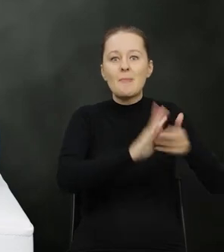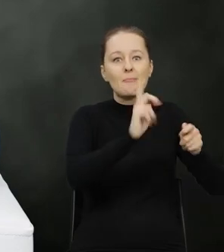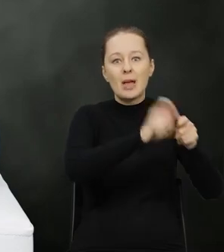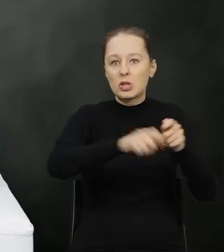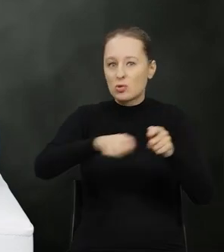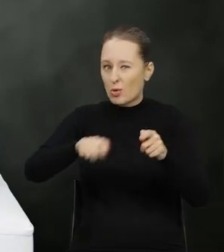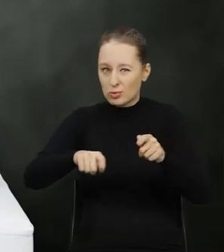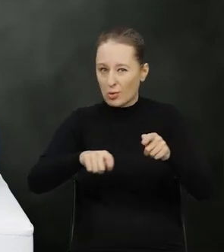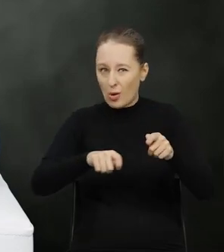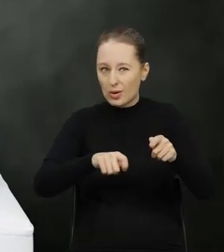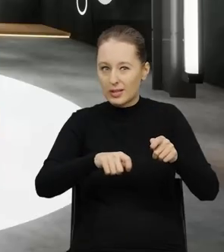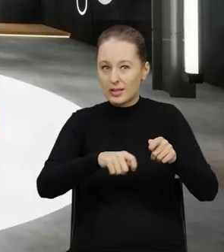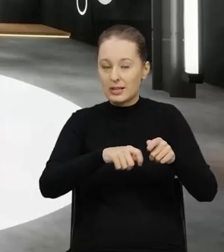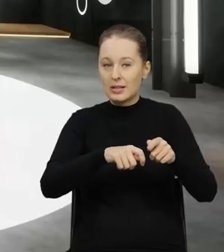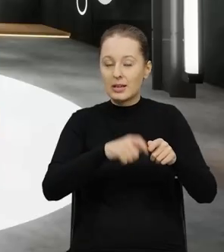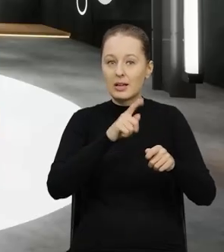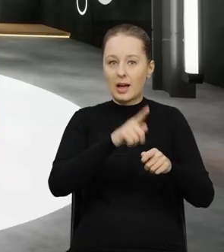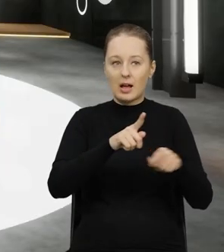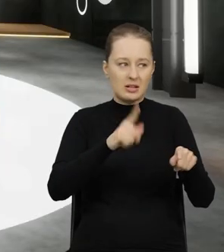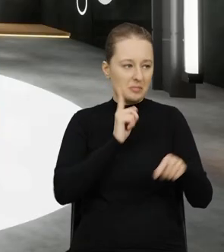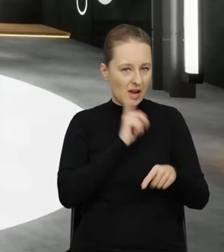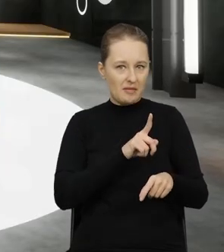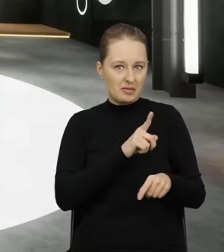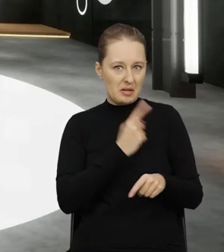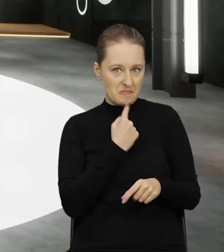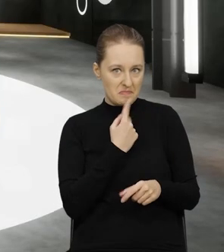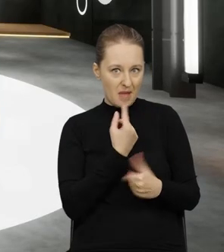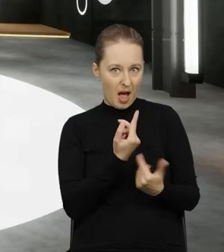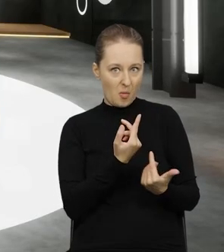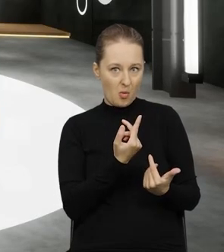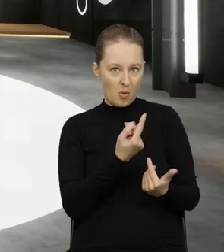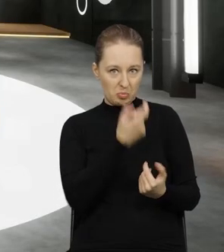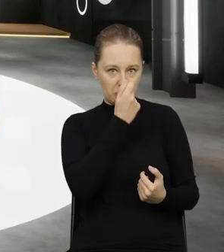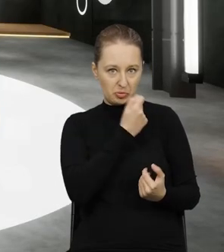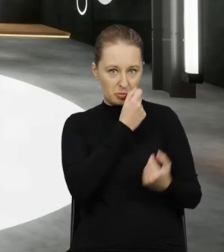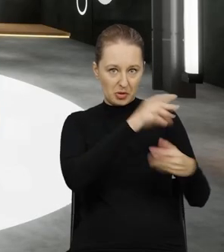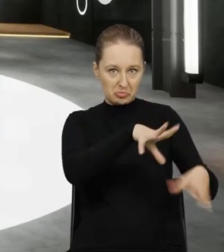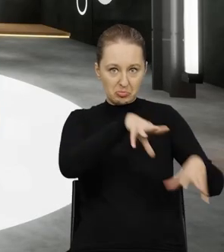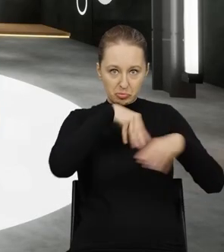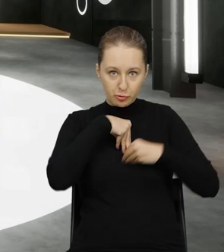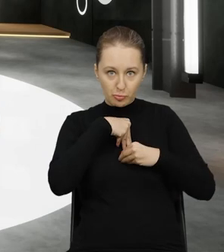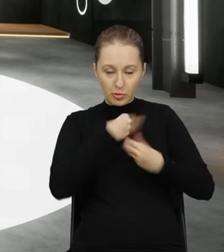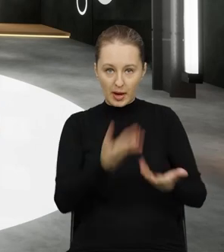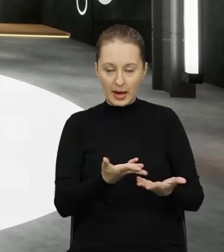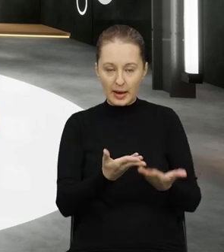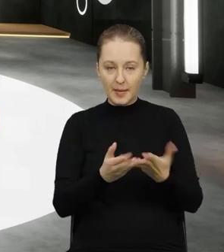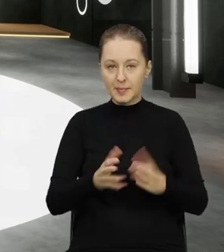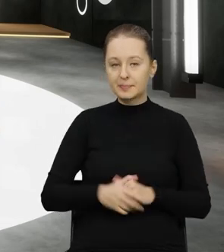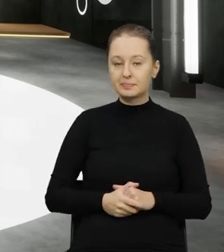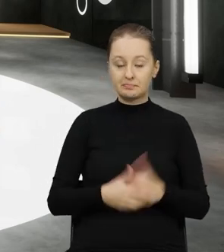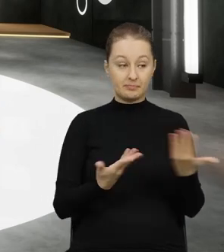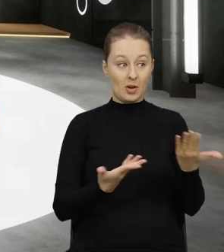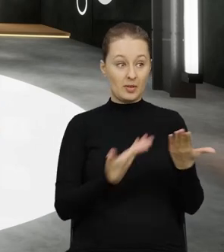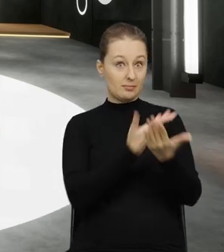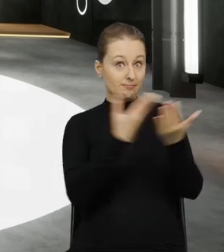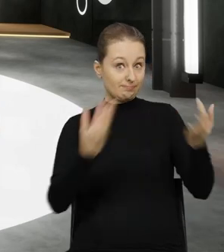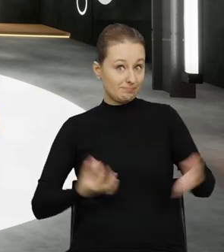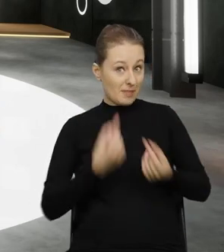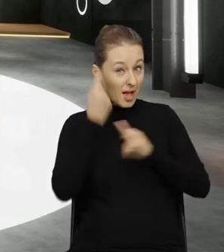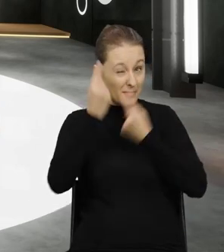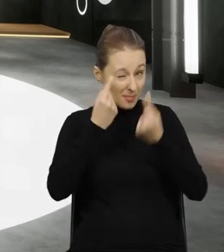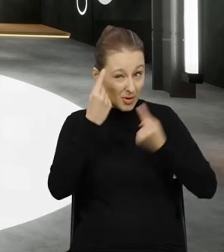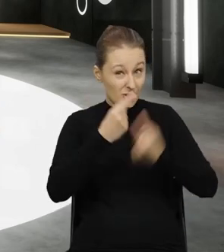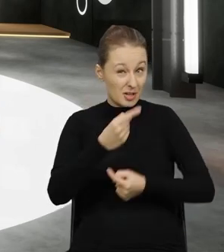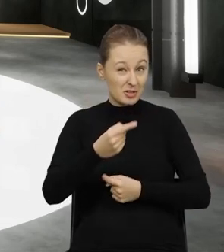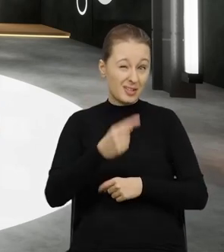niekontrolowanym przywozie, a z drugiej strony mówimy o osądkowo małej ilości tych odpadów, które do nas są przywożone. Więc proszę Państwa, myślę, że tym